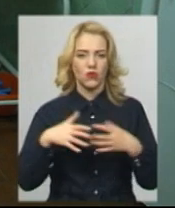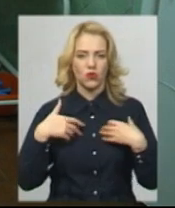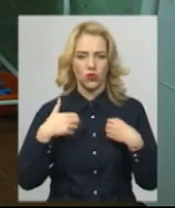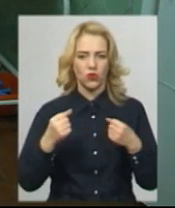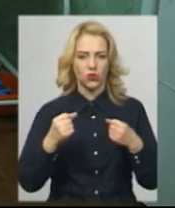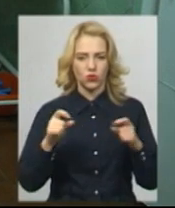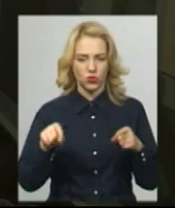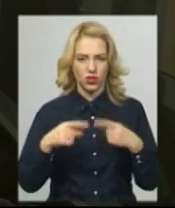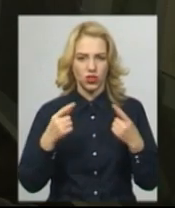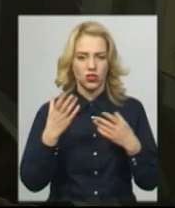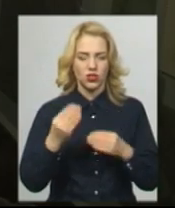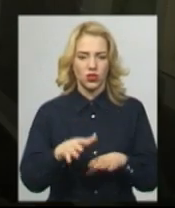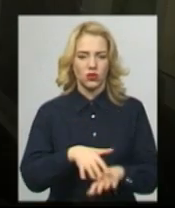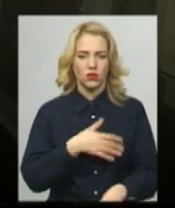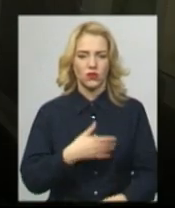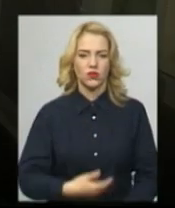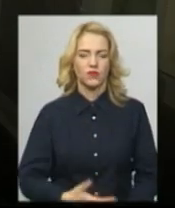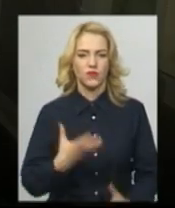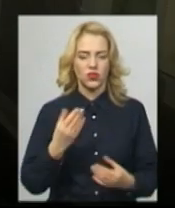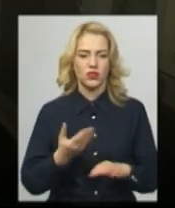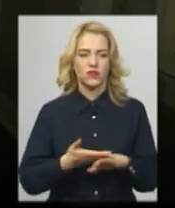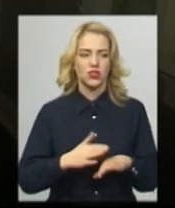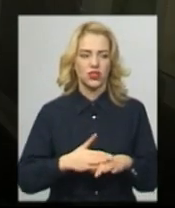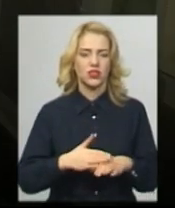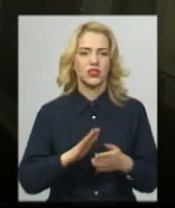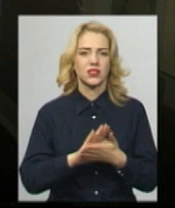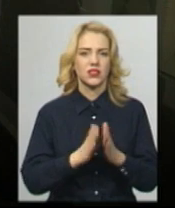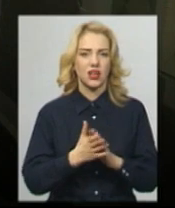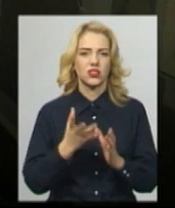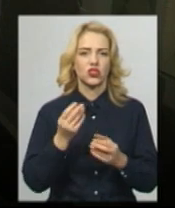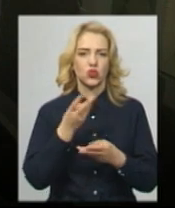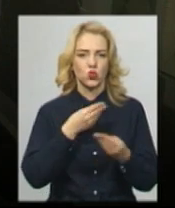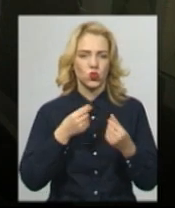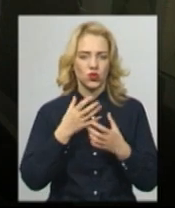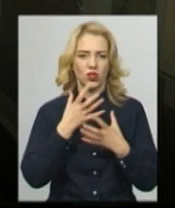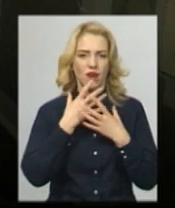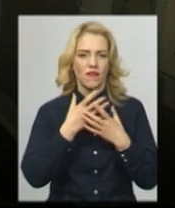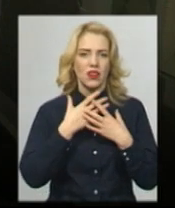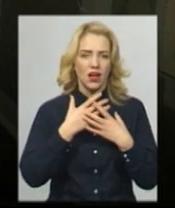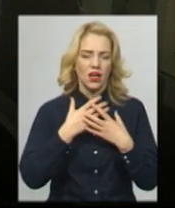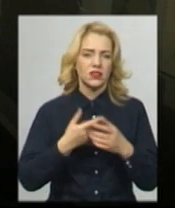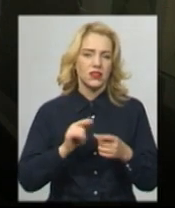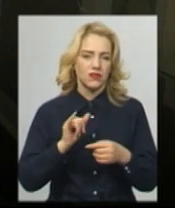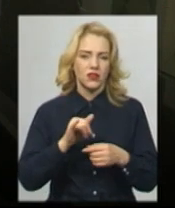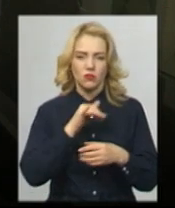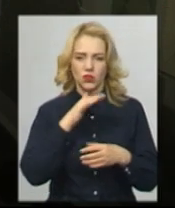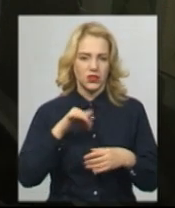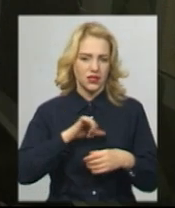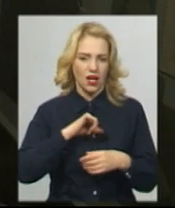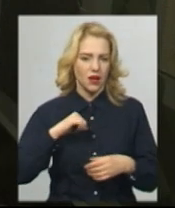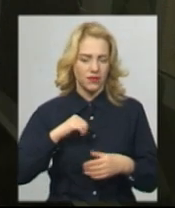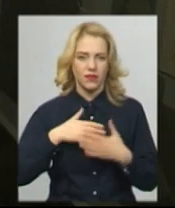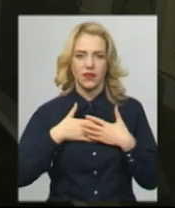каже лікар, ще довго. Ще стан важкий, він на штучній вентиляції, ще він не може самостійно адекватно дихати,